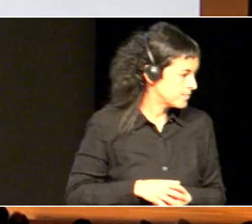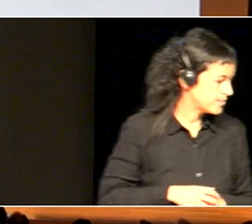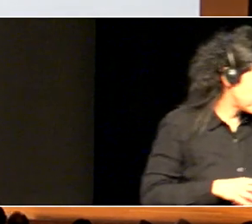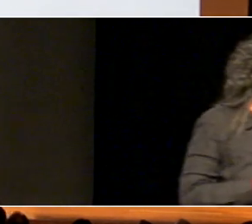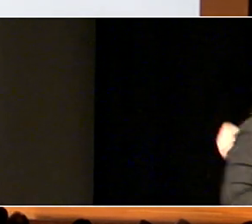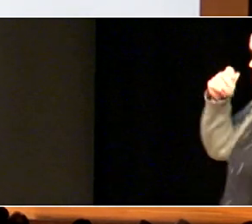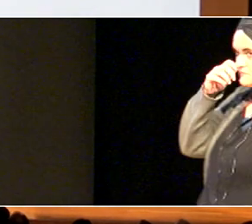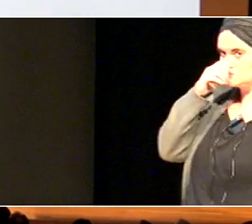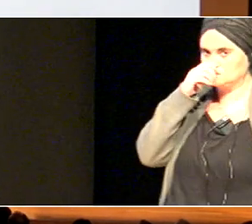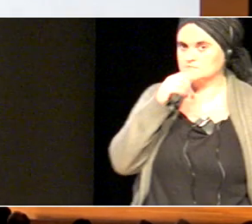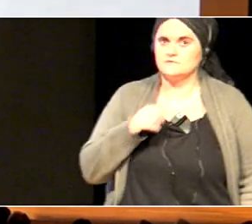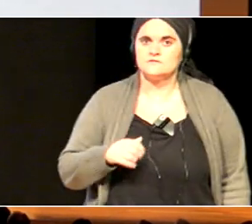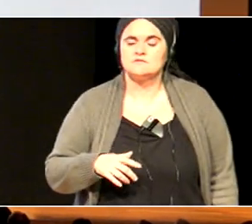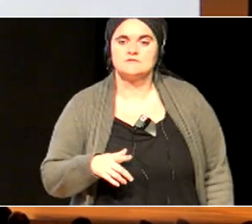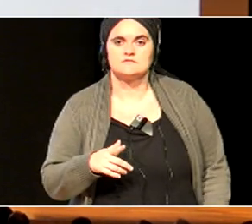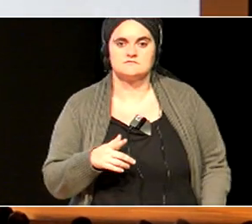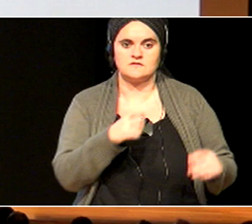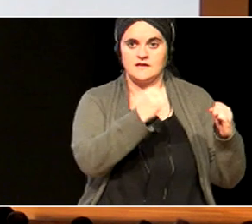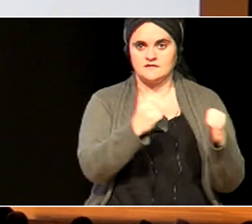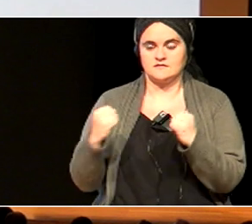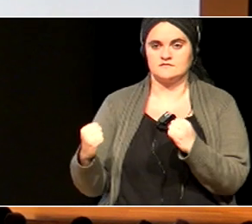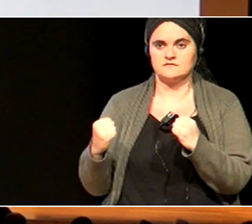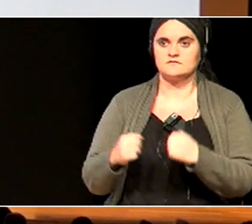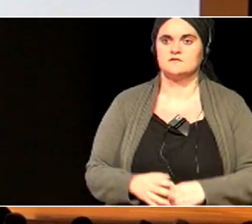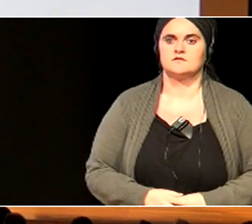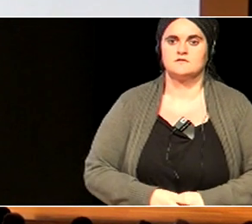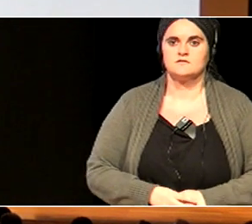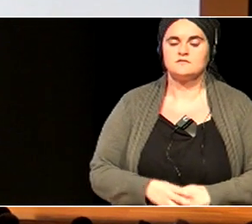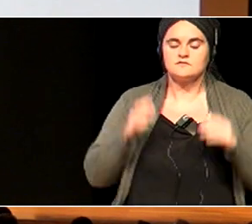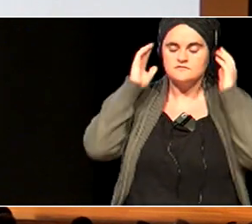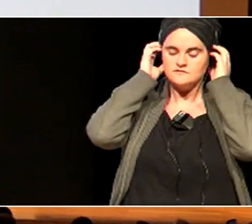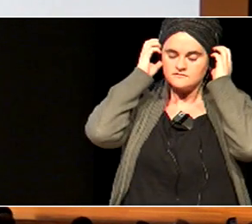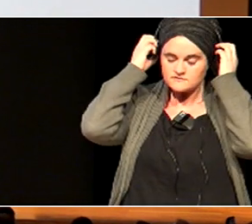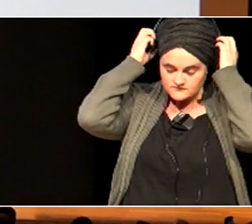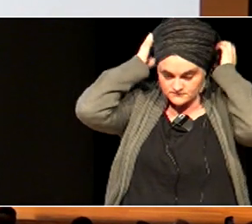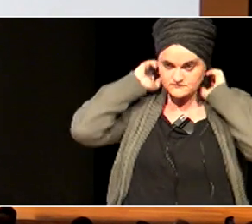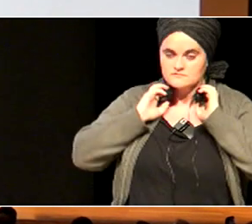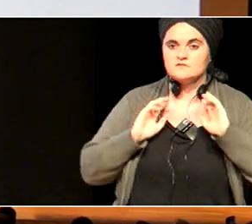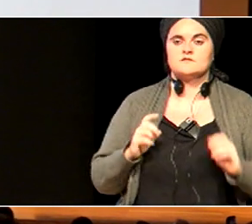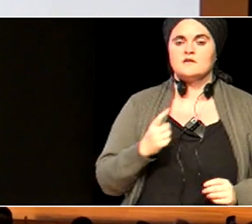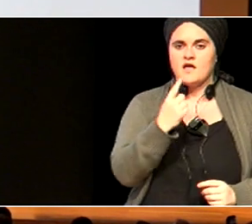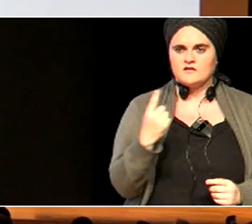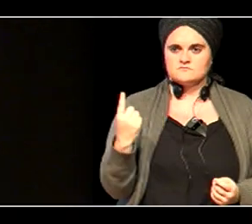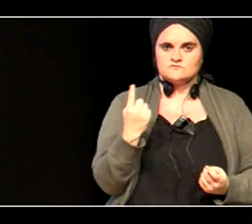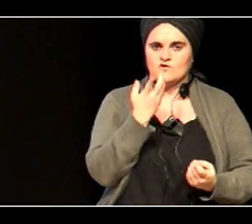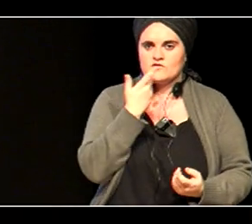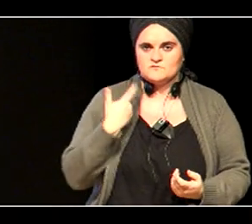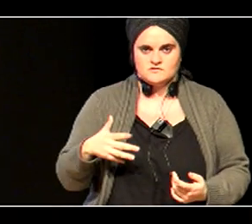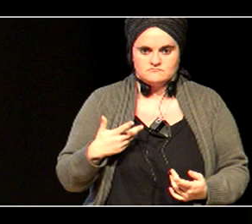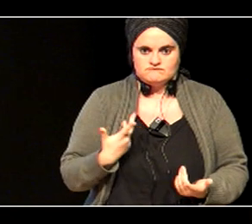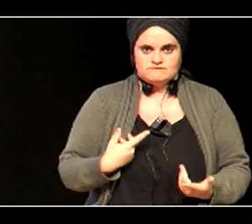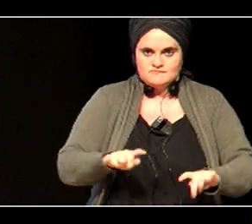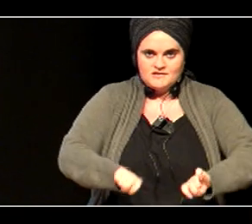Indarguneak, ez dakiton dugu, bai, indarguneak, bai, ezagutzen ditugu batzuk, eta, batzutan, naturaltazun ezartzen ditugu, baina,